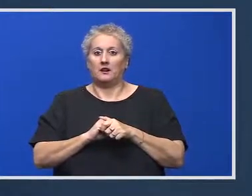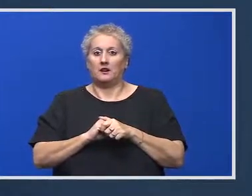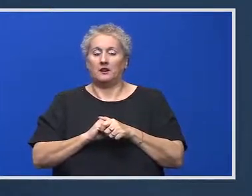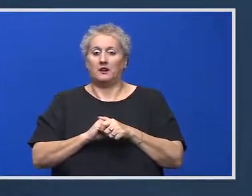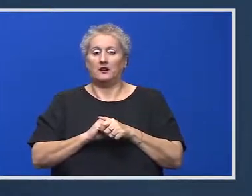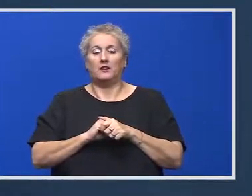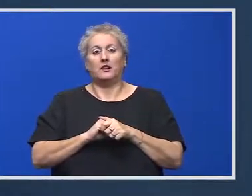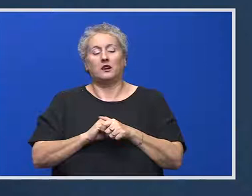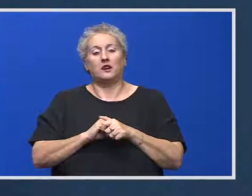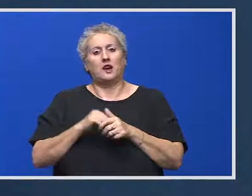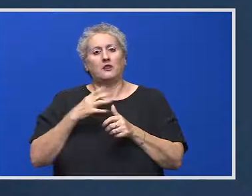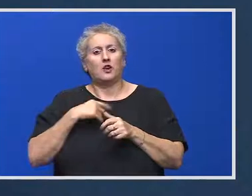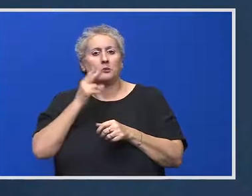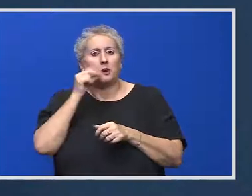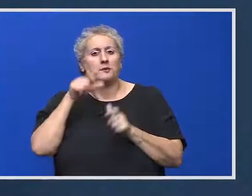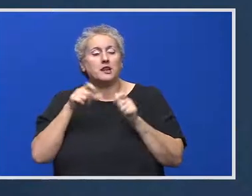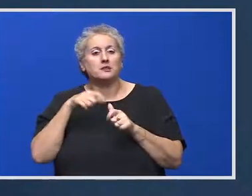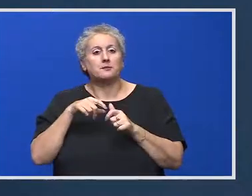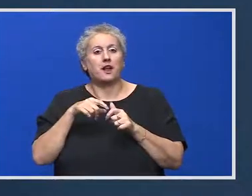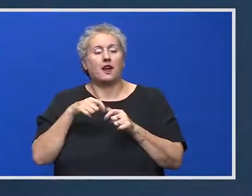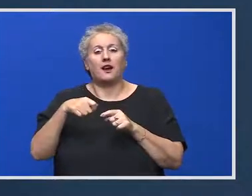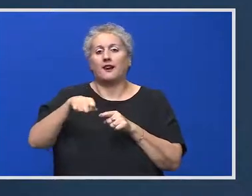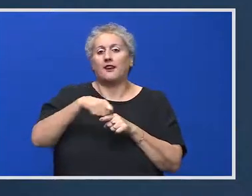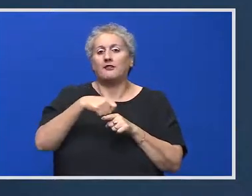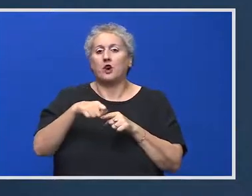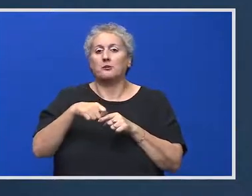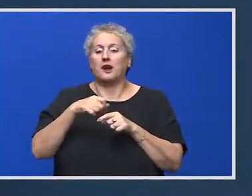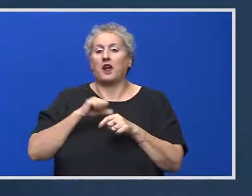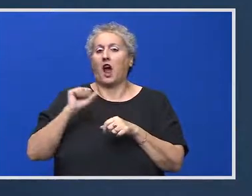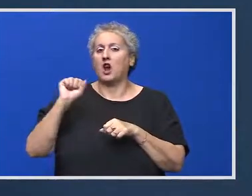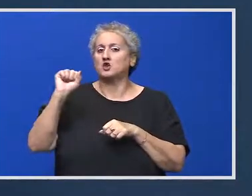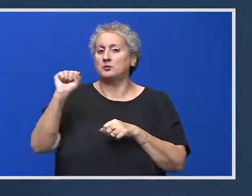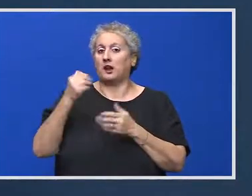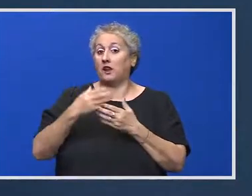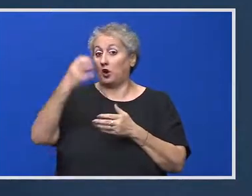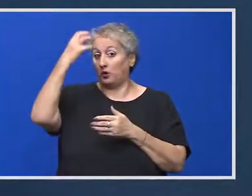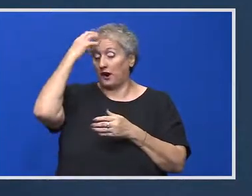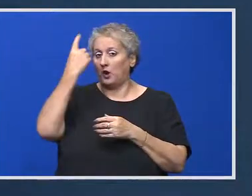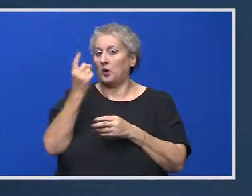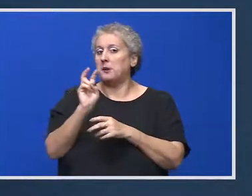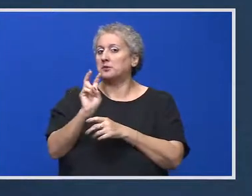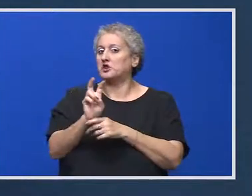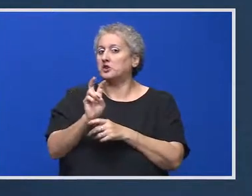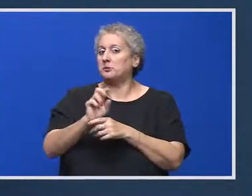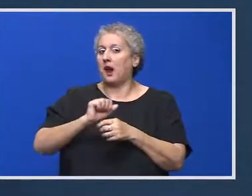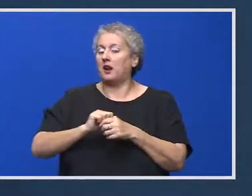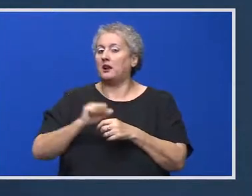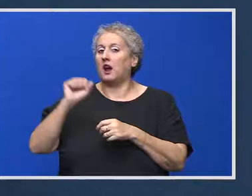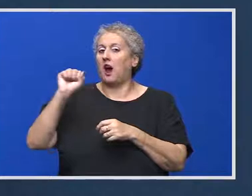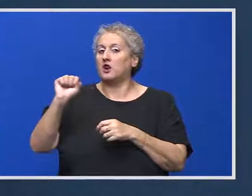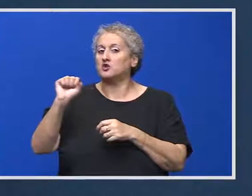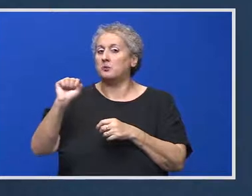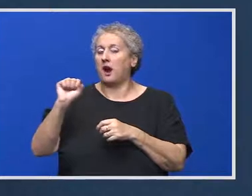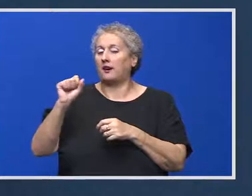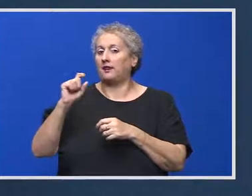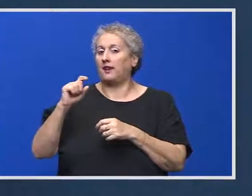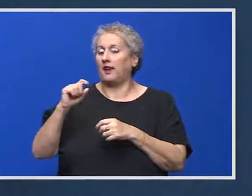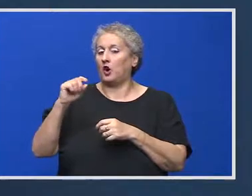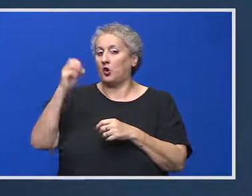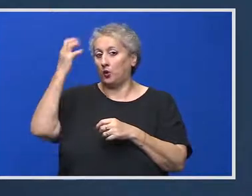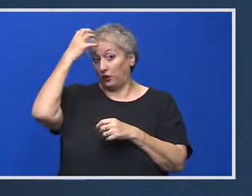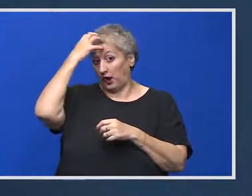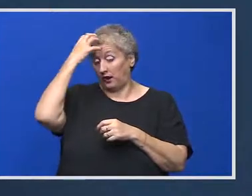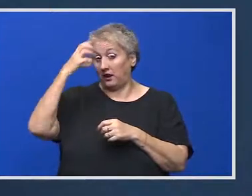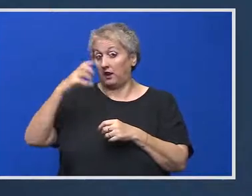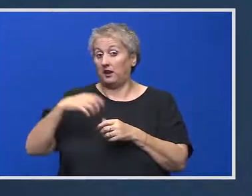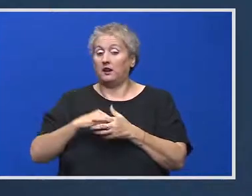România. Vorbeați despre reforme asumate de guvern. Una dintre principalele reforme asumate de guvern este reforma justiției.